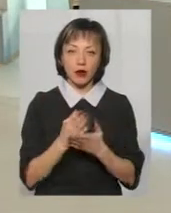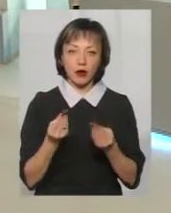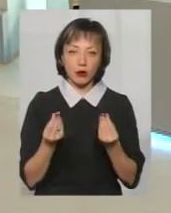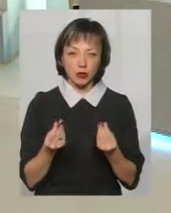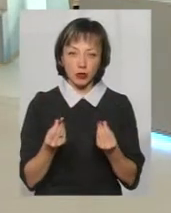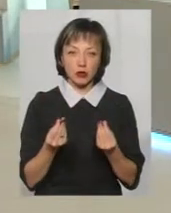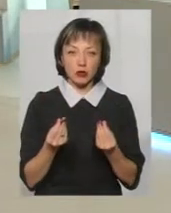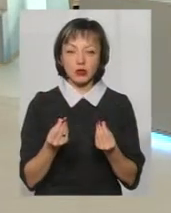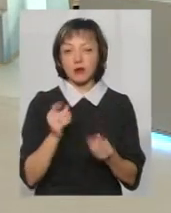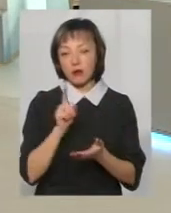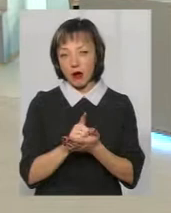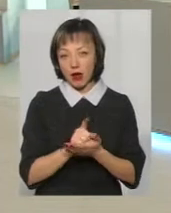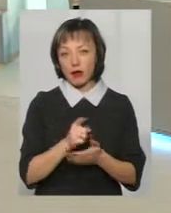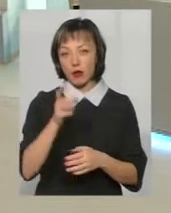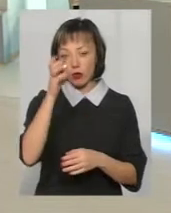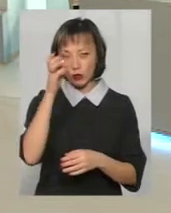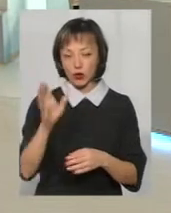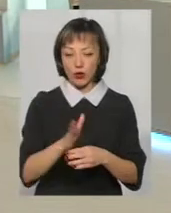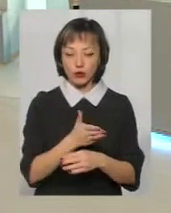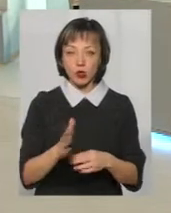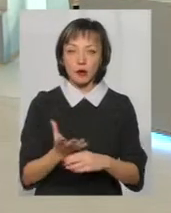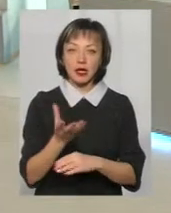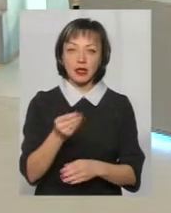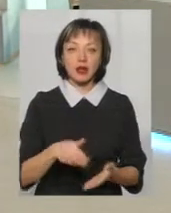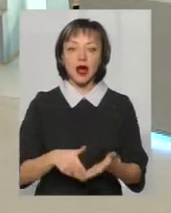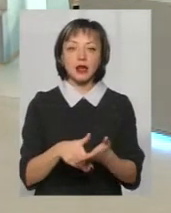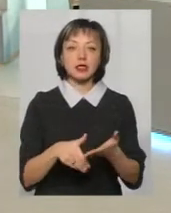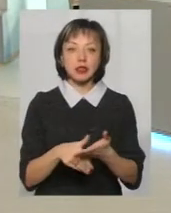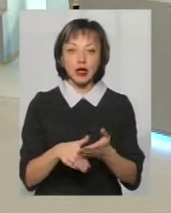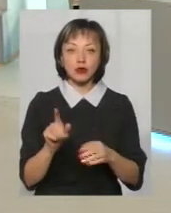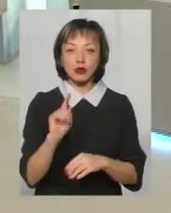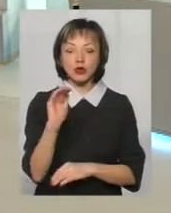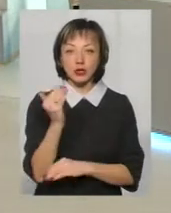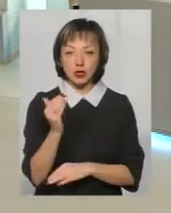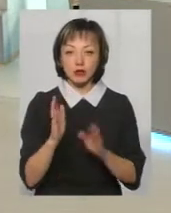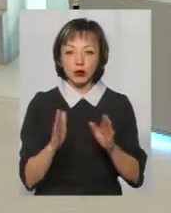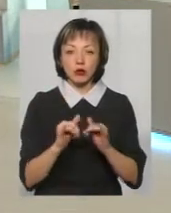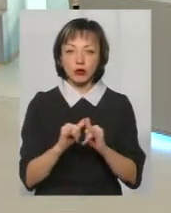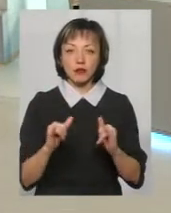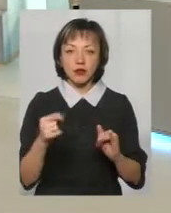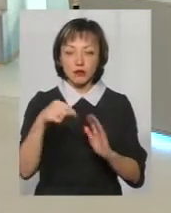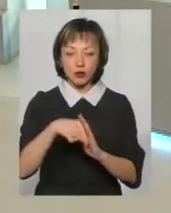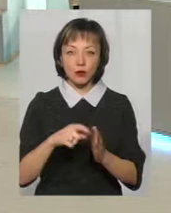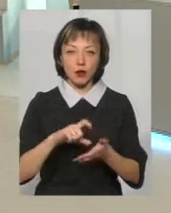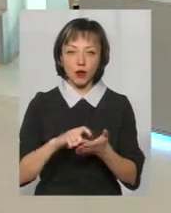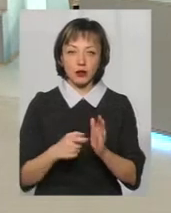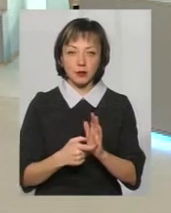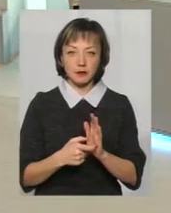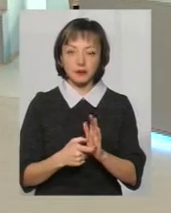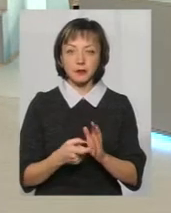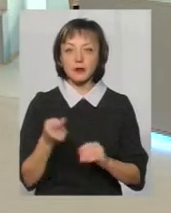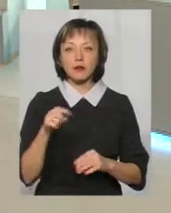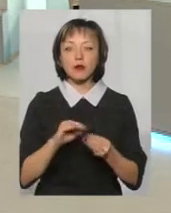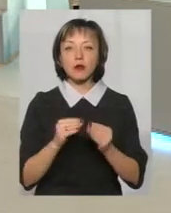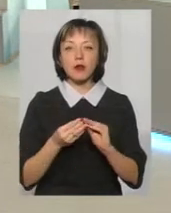мудро розподілити і платити асистенту за те, що дитиночка буде розвиватися саме в цьому класі. В чому